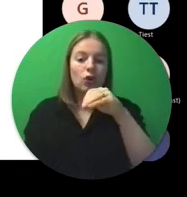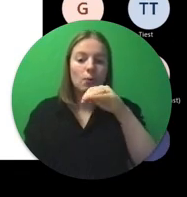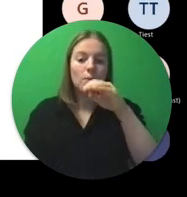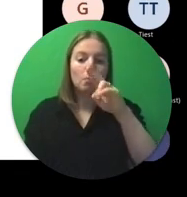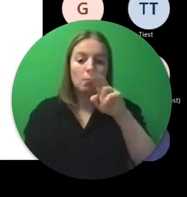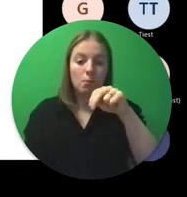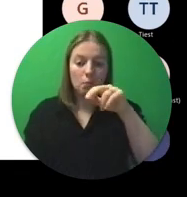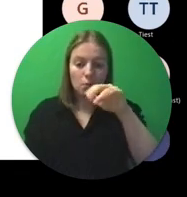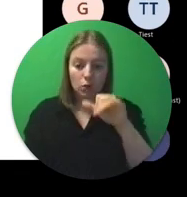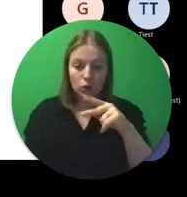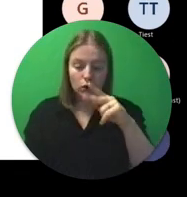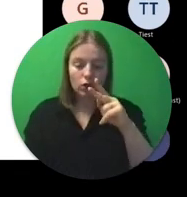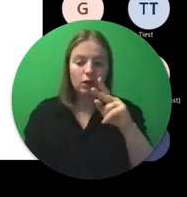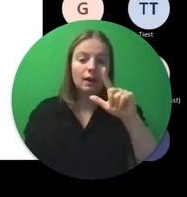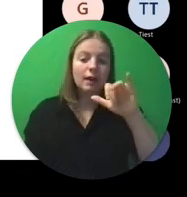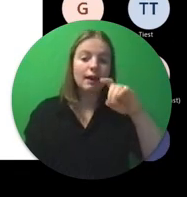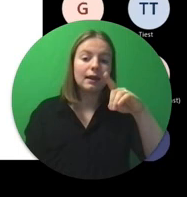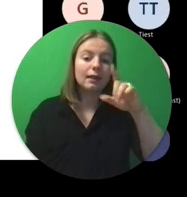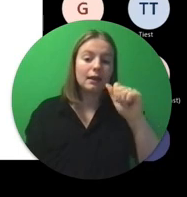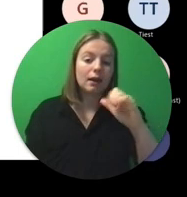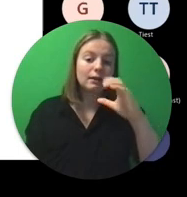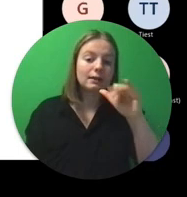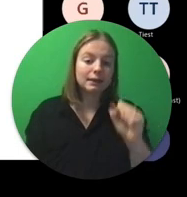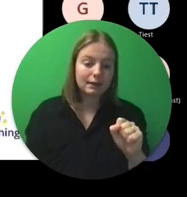coördinator Jeroen de Keizer.